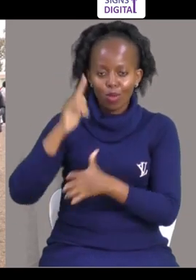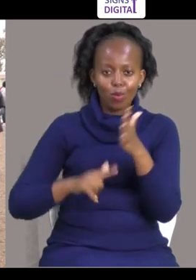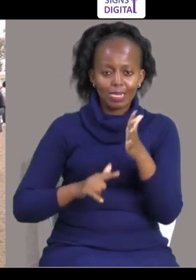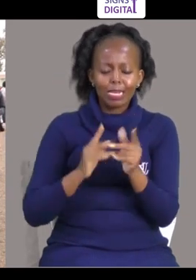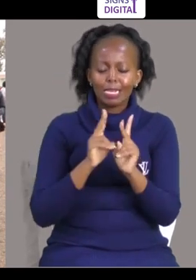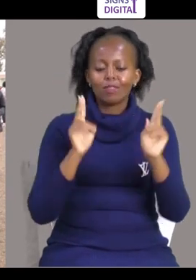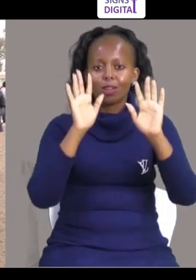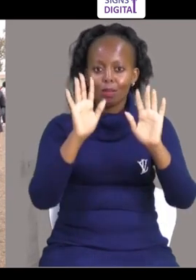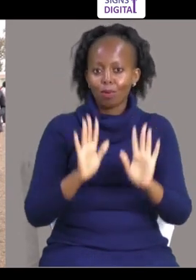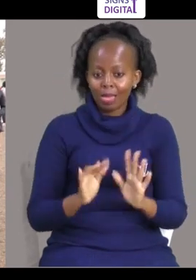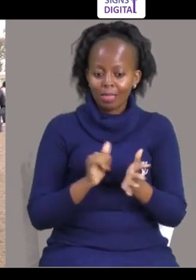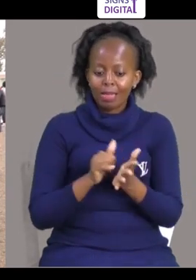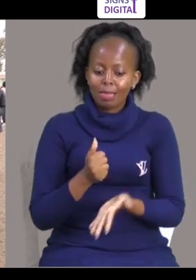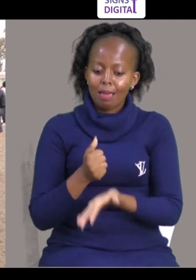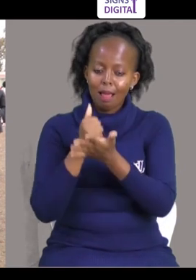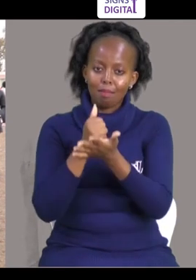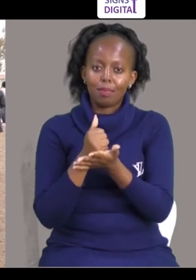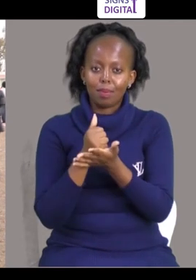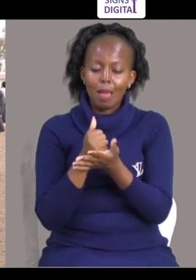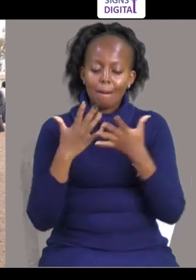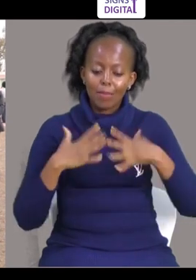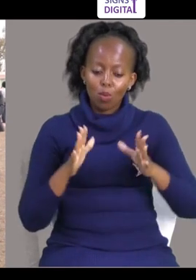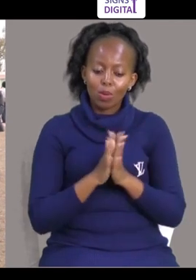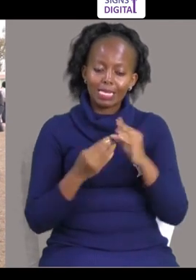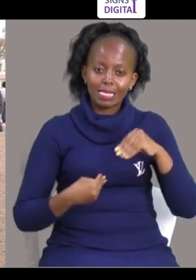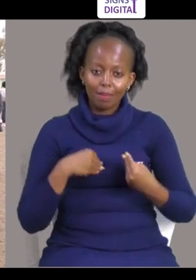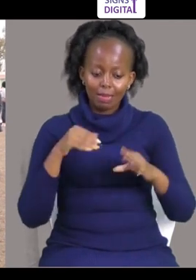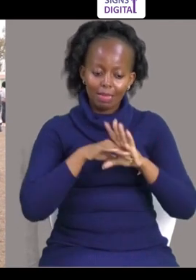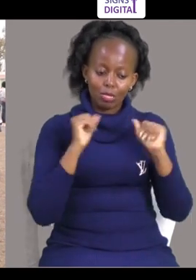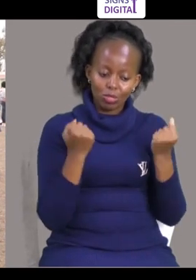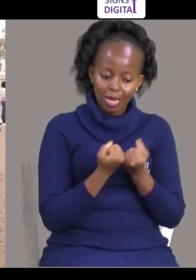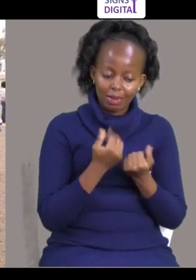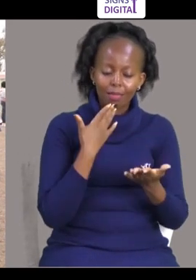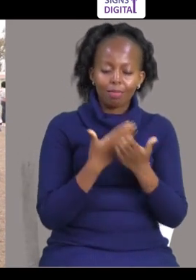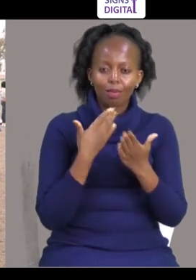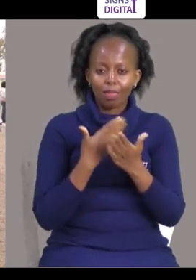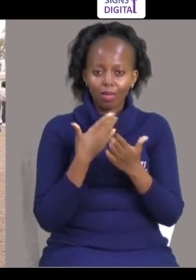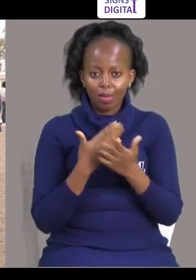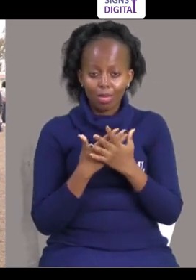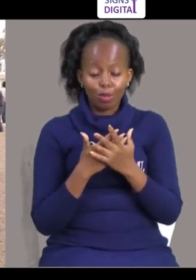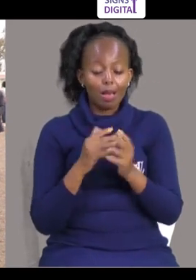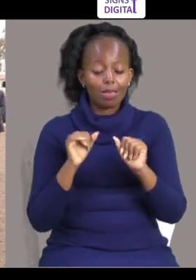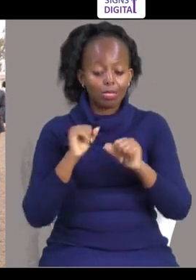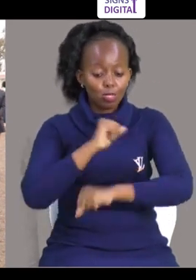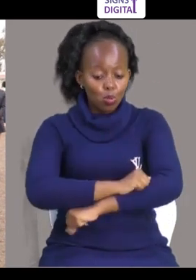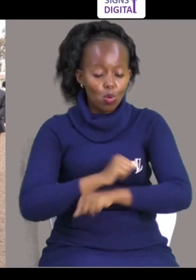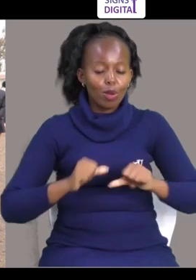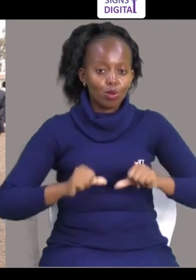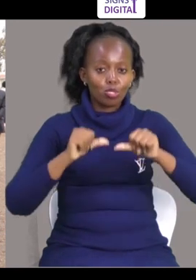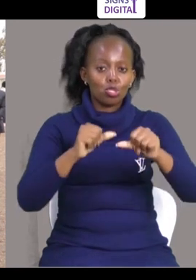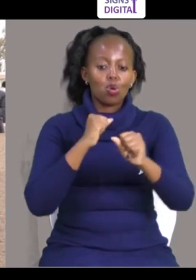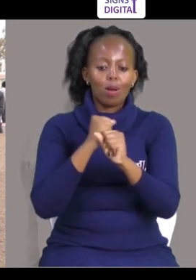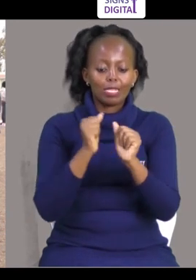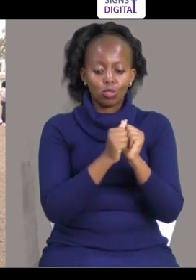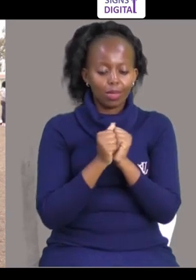waendelea kukua, wakijua, ni vizuri Wasaidie watu olemavu katika jamii Asante